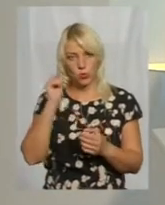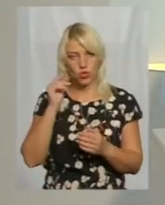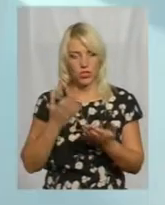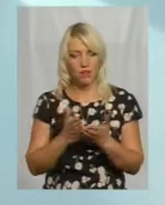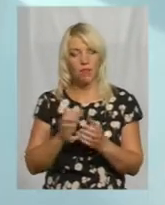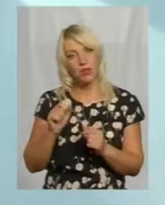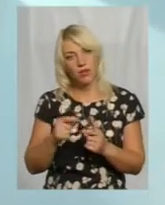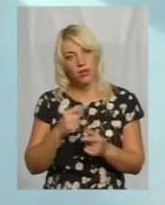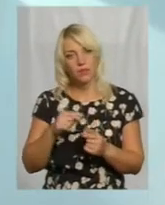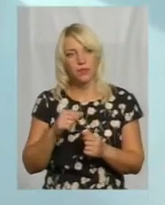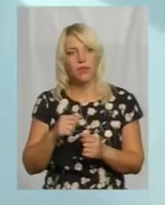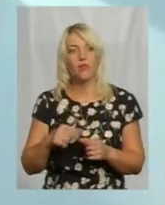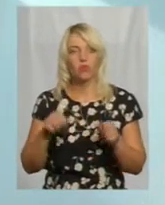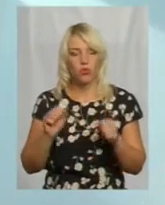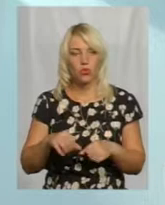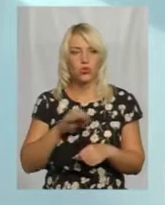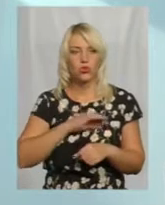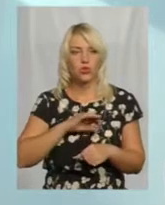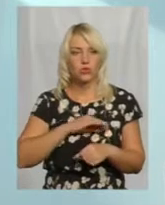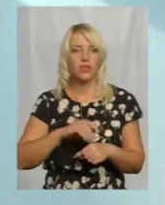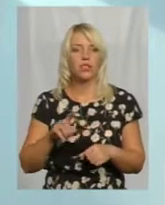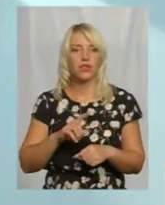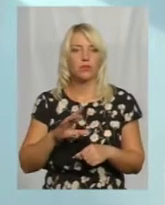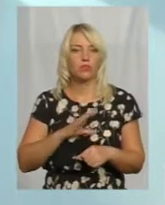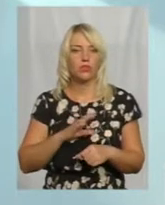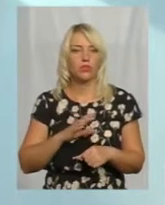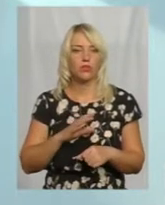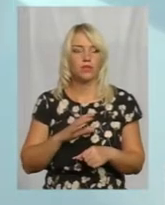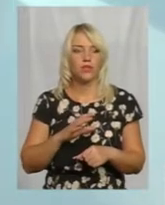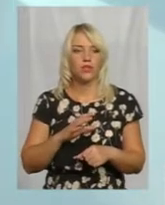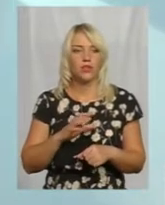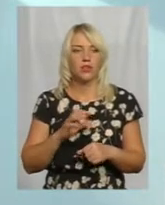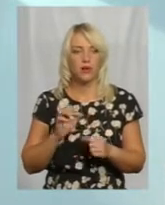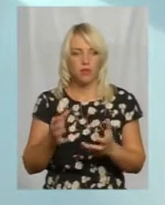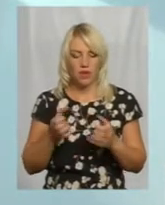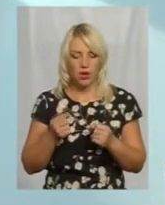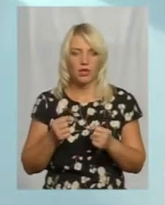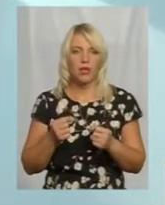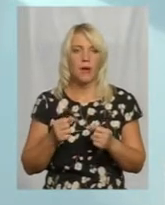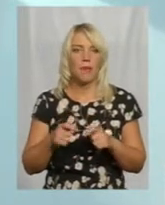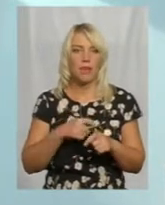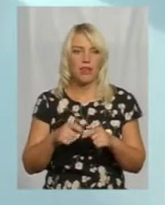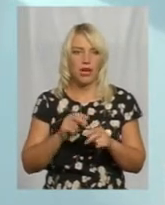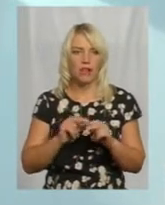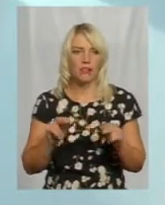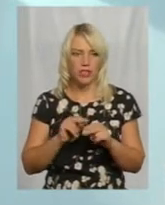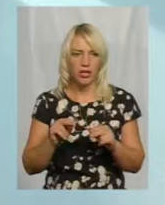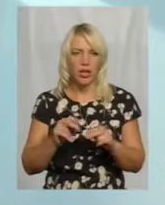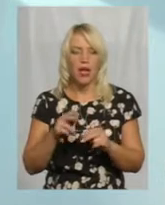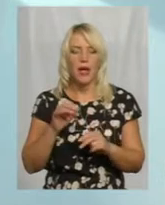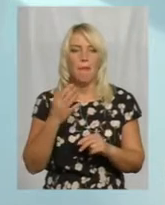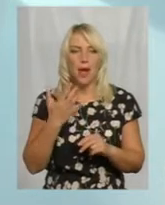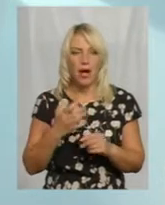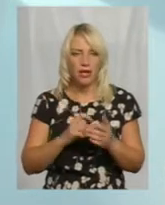що дійсно можна користуватися тими підручниками, які минулих років, і можна брати матеріал вчителю і в п